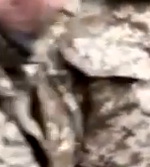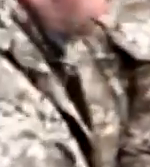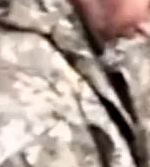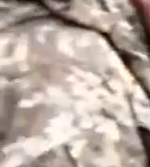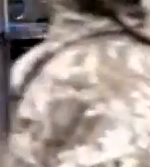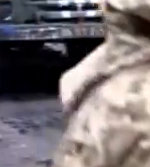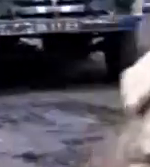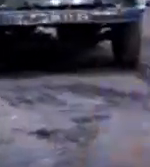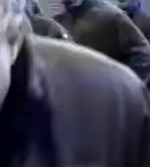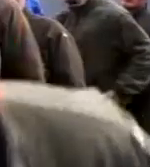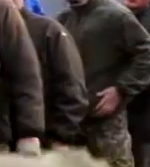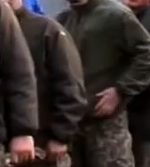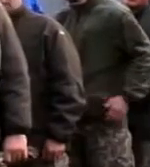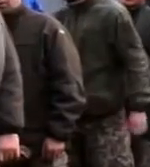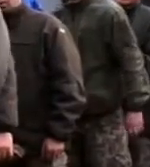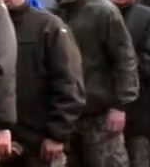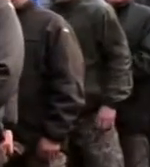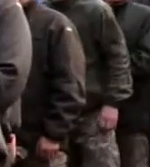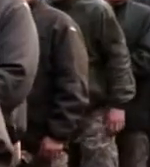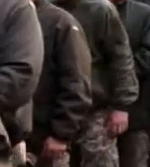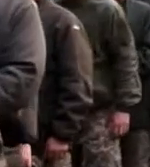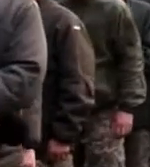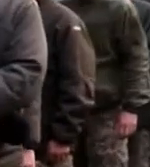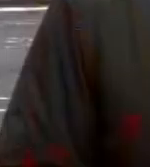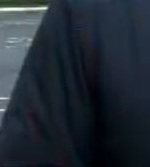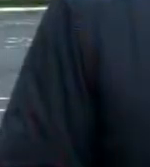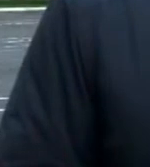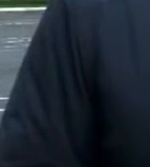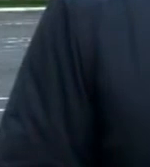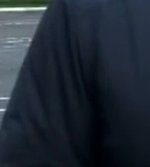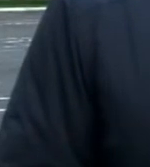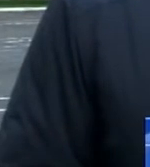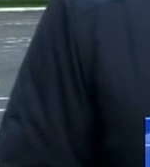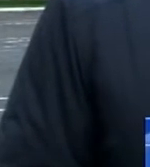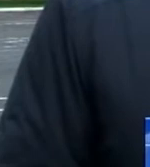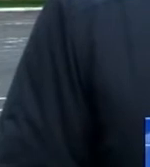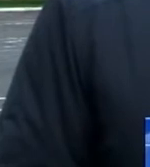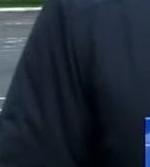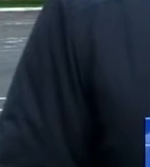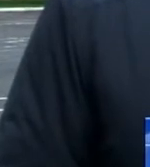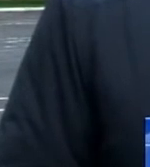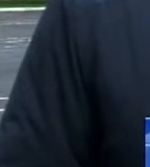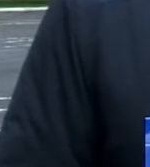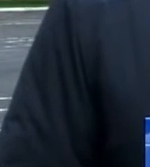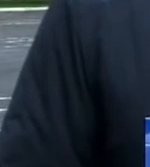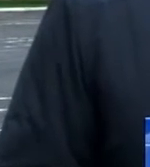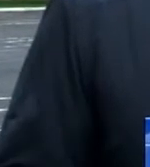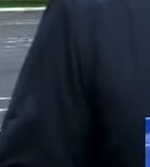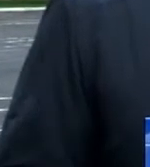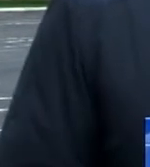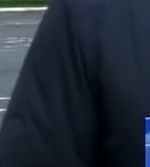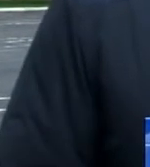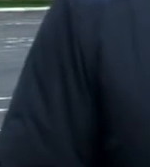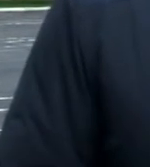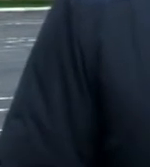звернулись хлопці до нардепа з проханнями забезпечити їх позашляховиком. Передаємо цей позашляховик і надіююся, що він буде